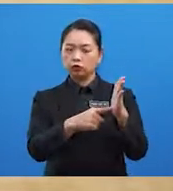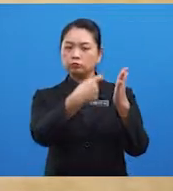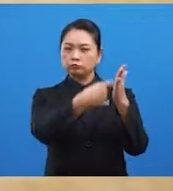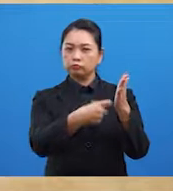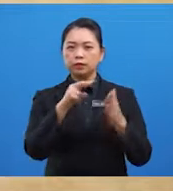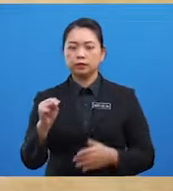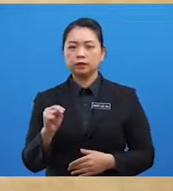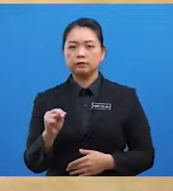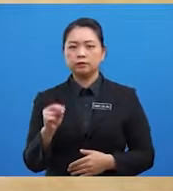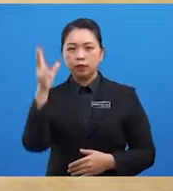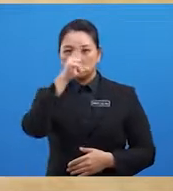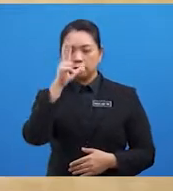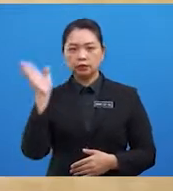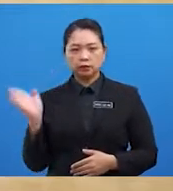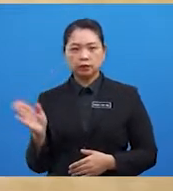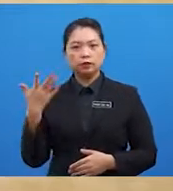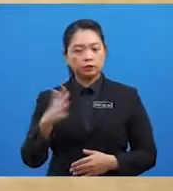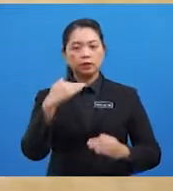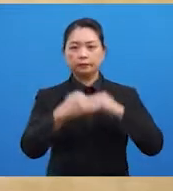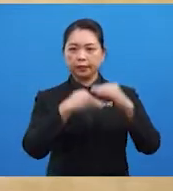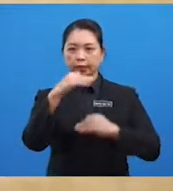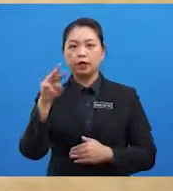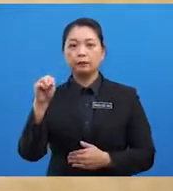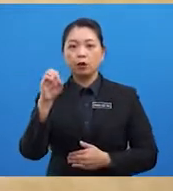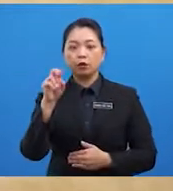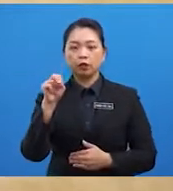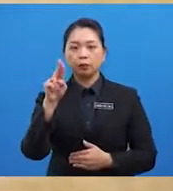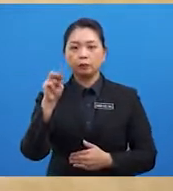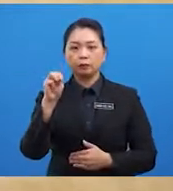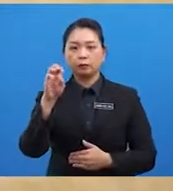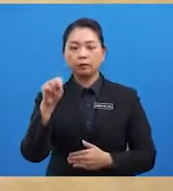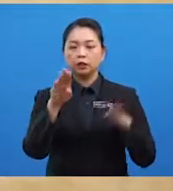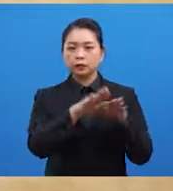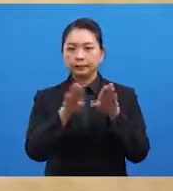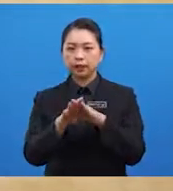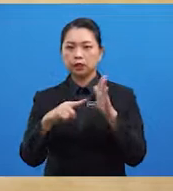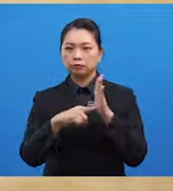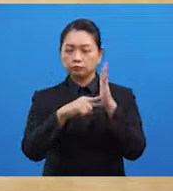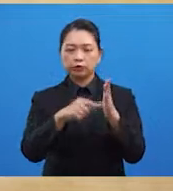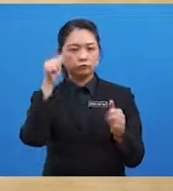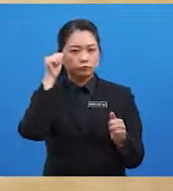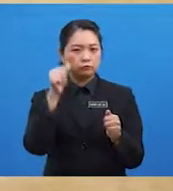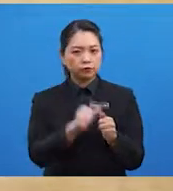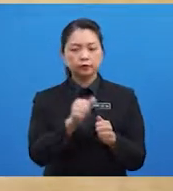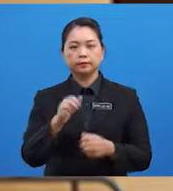negara Portugal telah membina Monumen Ibn Majid sebagai tanda peringatan